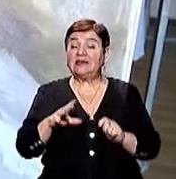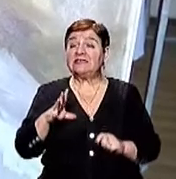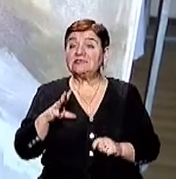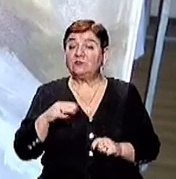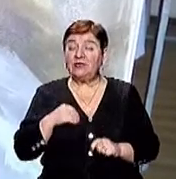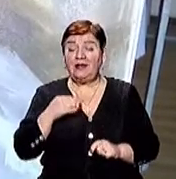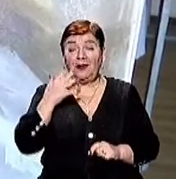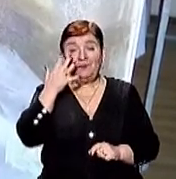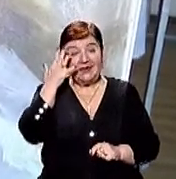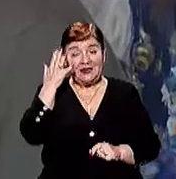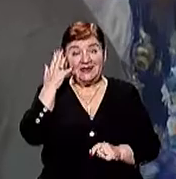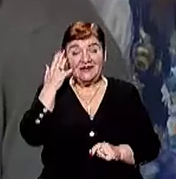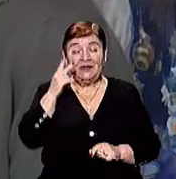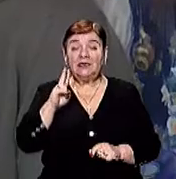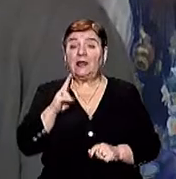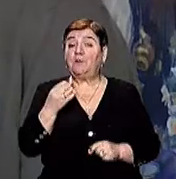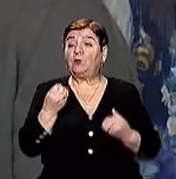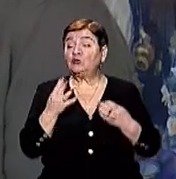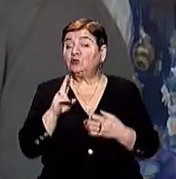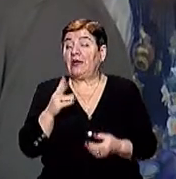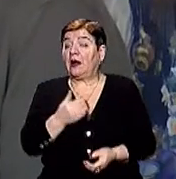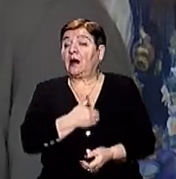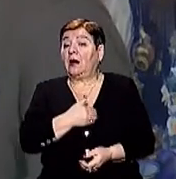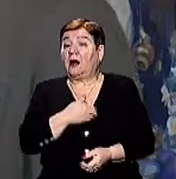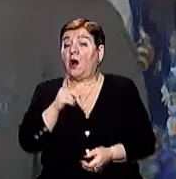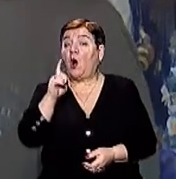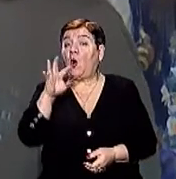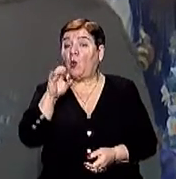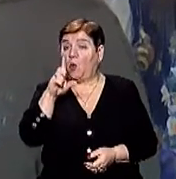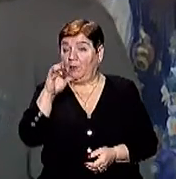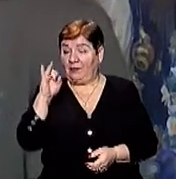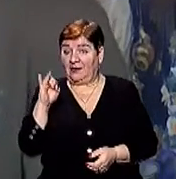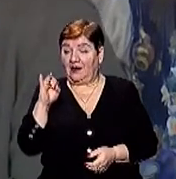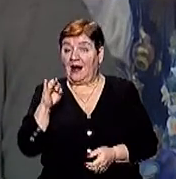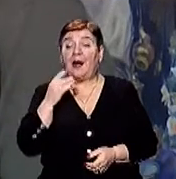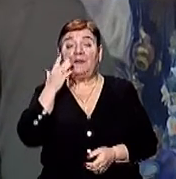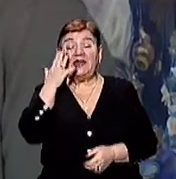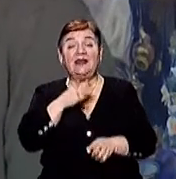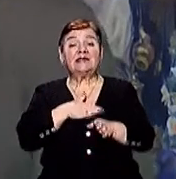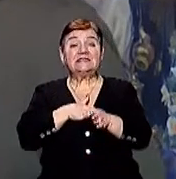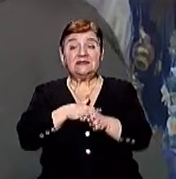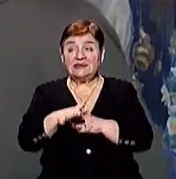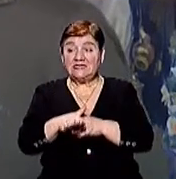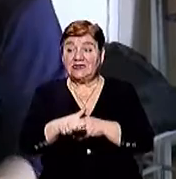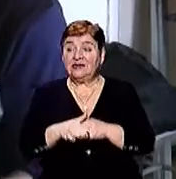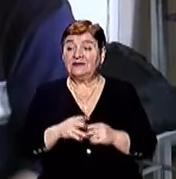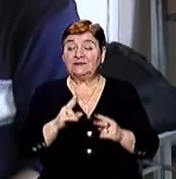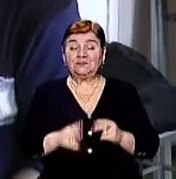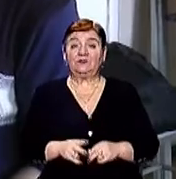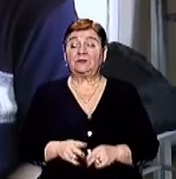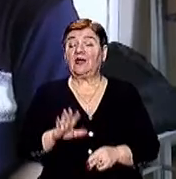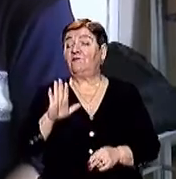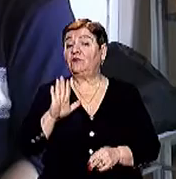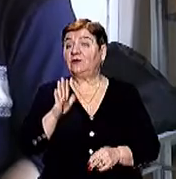мрії Не просто як хобі, а що це їхня мрія і визначитися, хочуть вони цим займатися в житті чи не хочуть